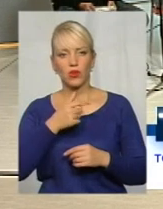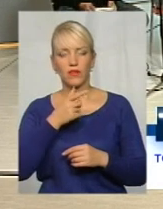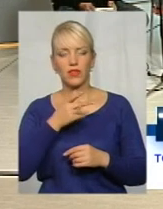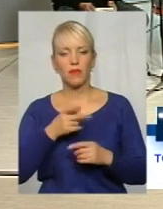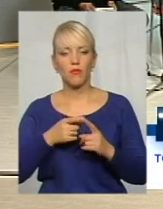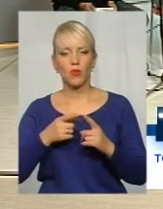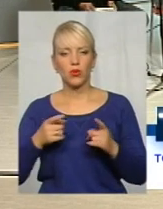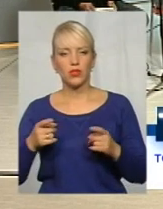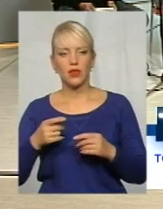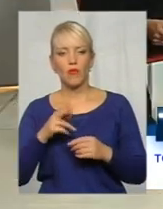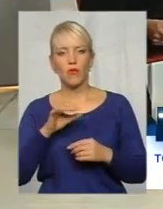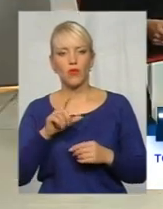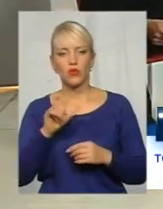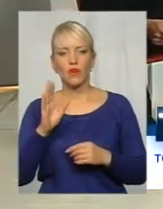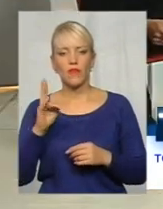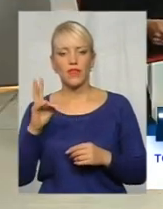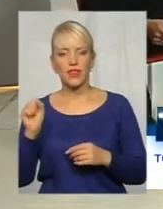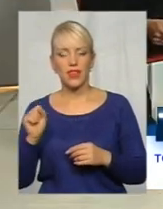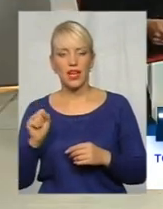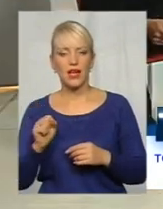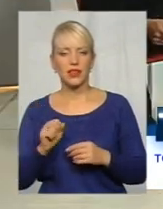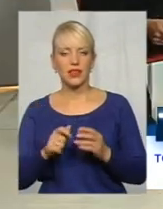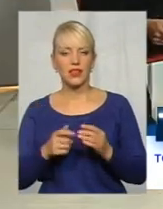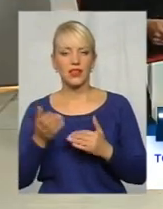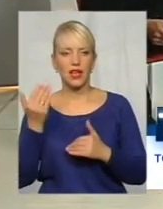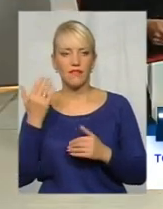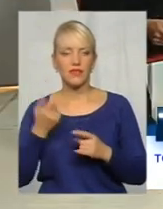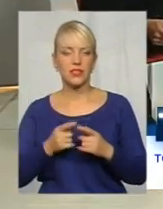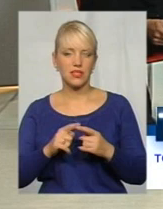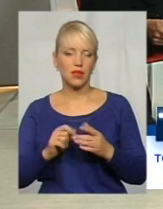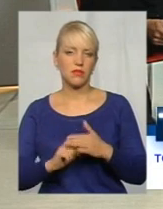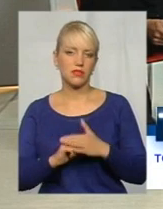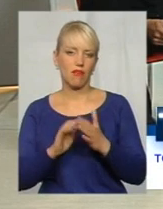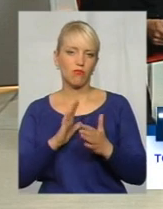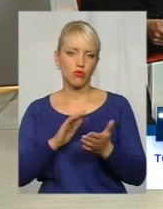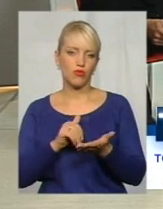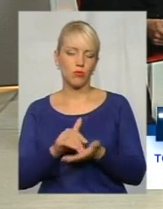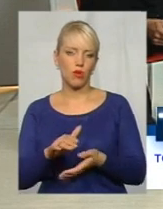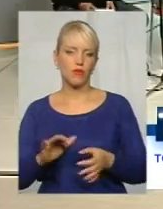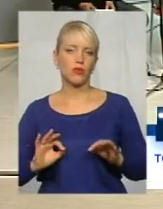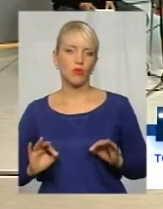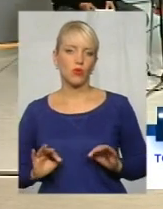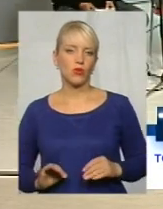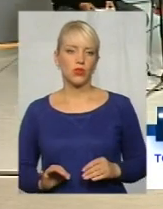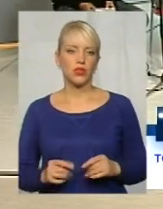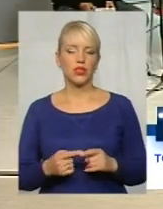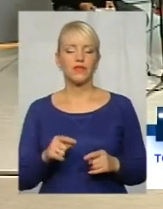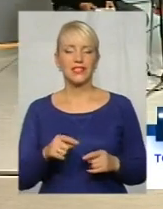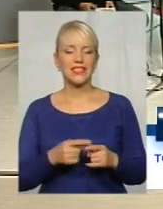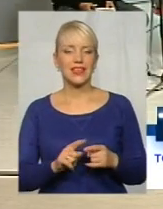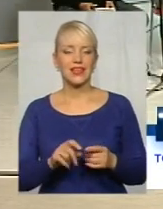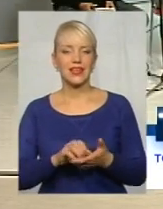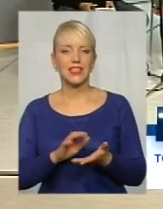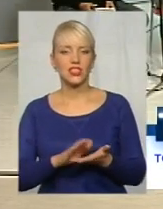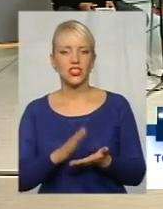давності. З тих підстав позові для прокуратури було відмовлено. Окрім того, по даних рішеннях є також